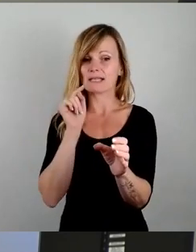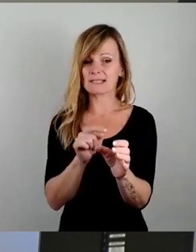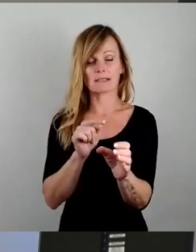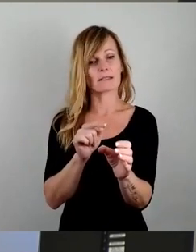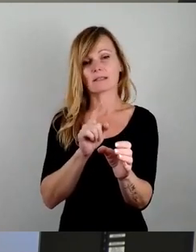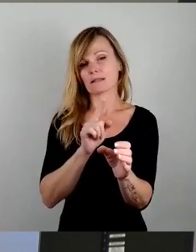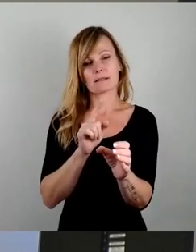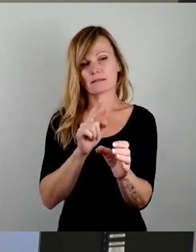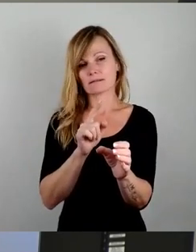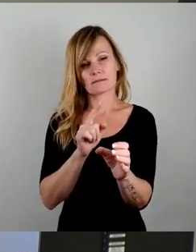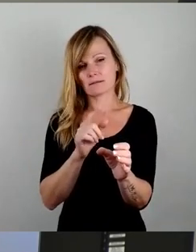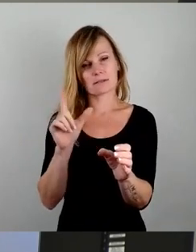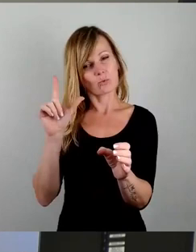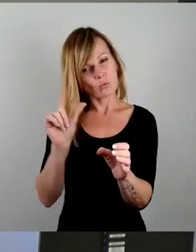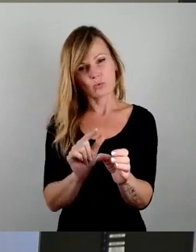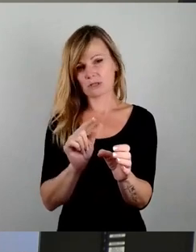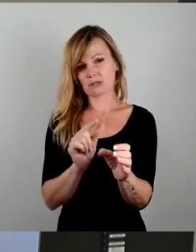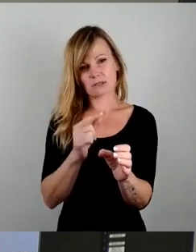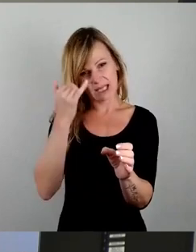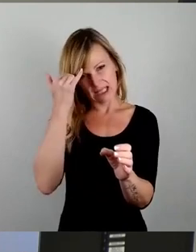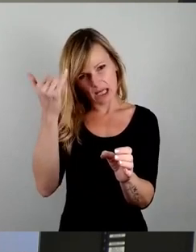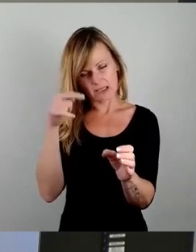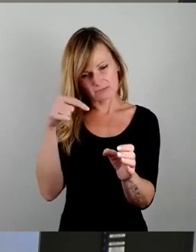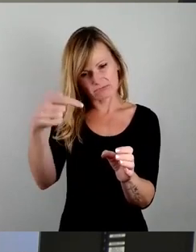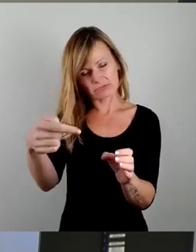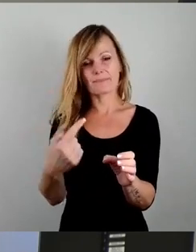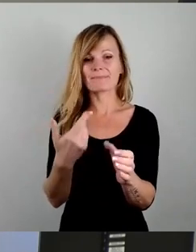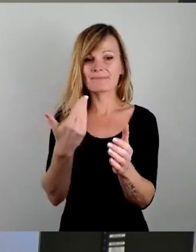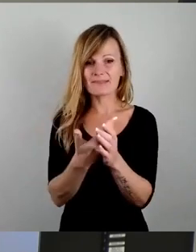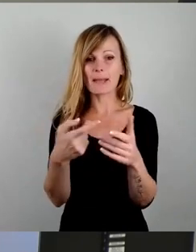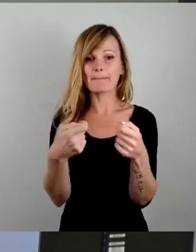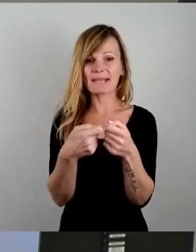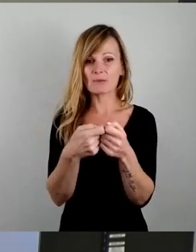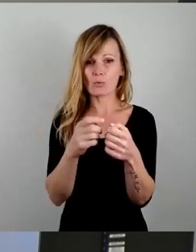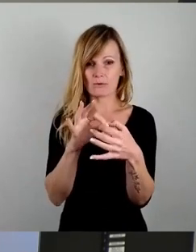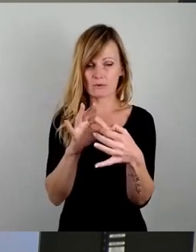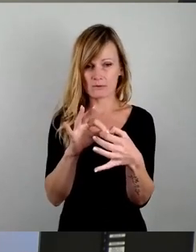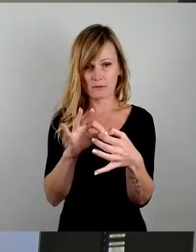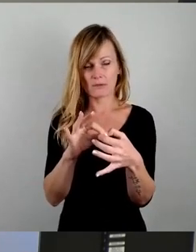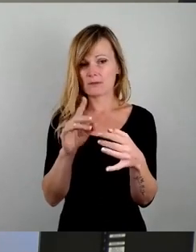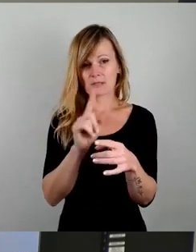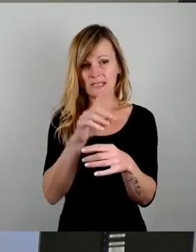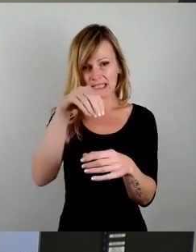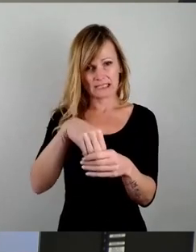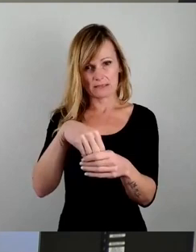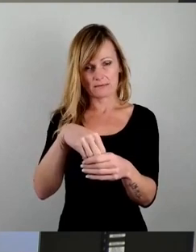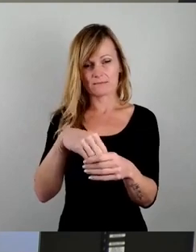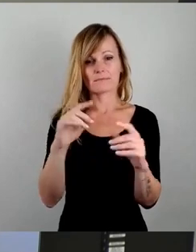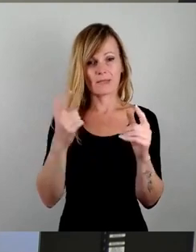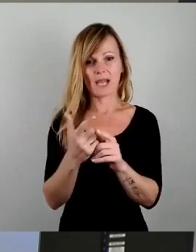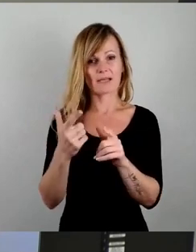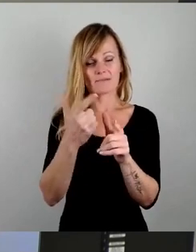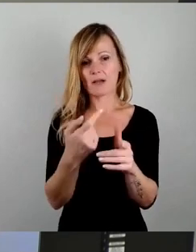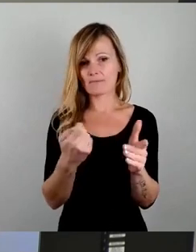viel zu kurz gesprungen, denn da ist eben halt diese Bindung nicht mehr drin, keine Fahrpreise zu